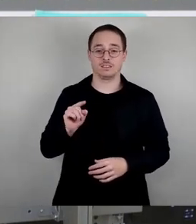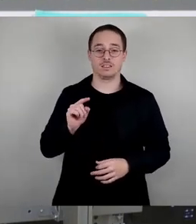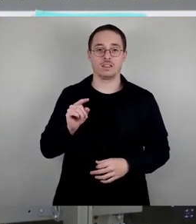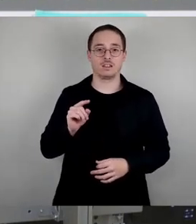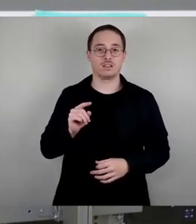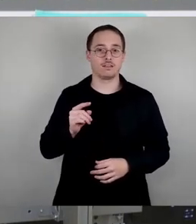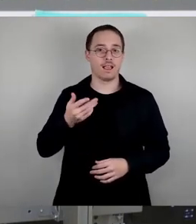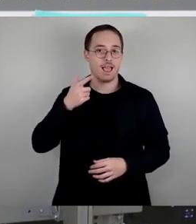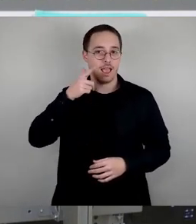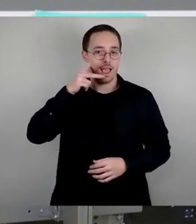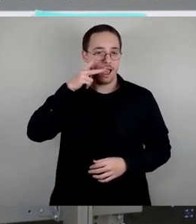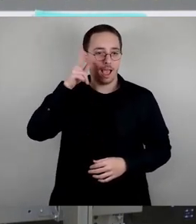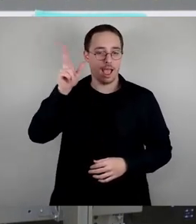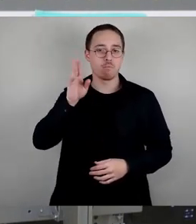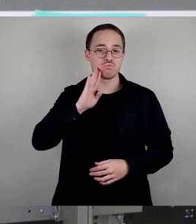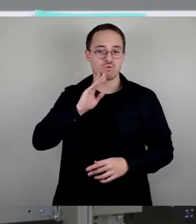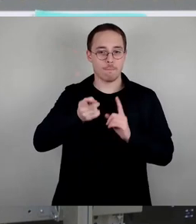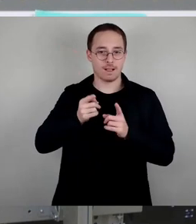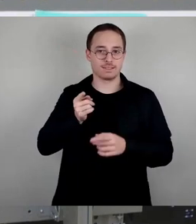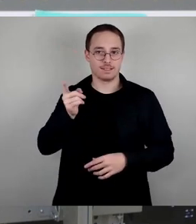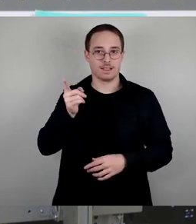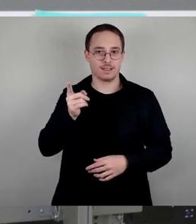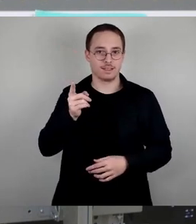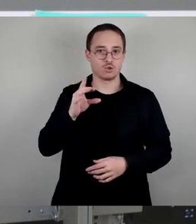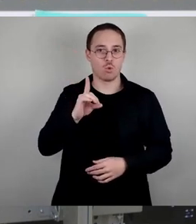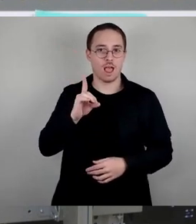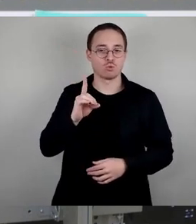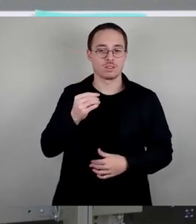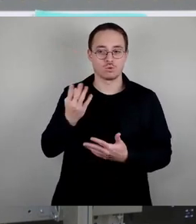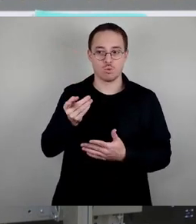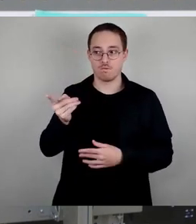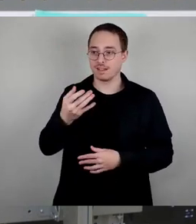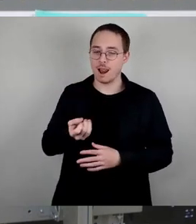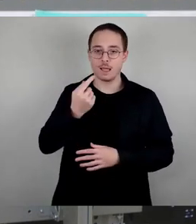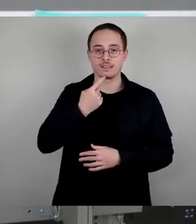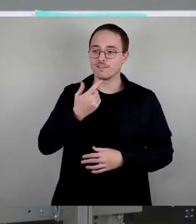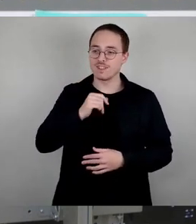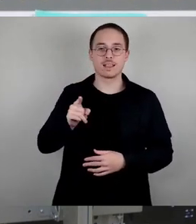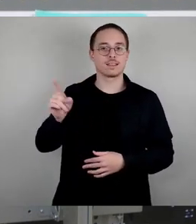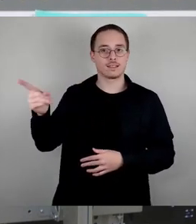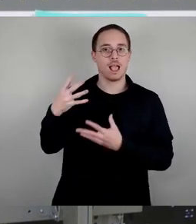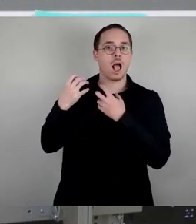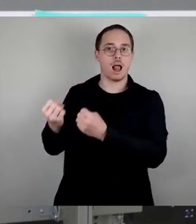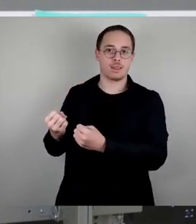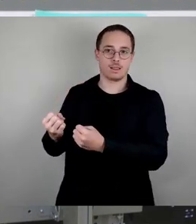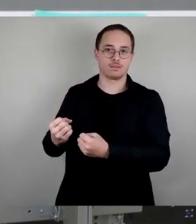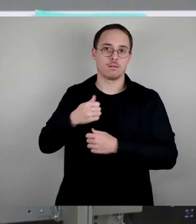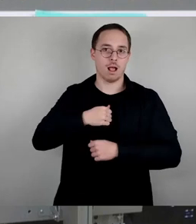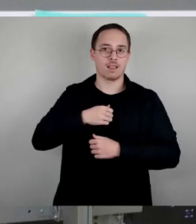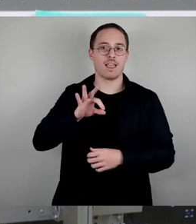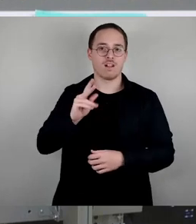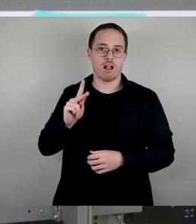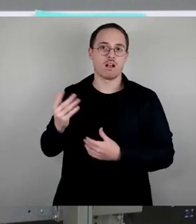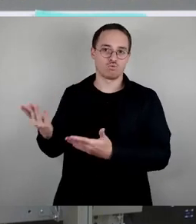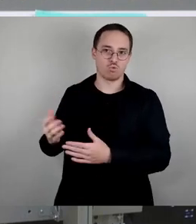Donhauser, klar zum Erhalt und Sanierung des FKK-Bades ausgesprochen. Wir erwarten hier seitens der Verwaltung